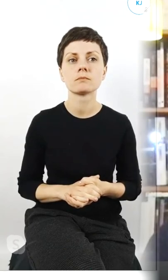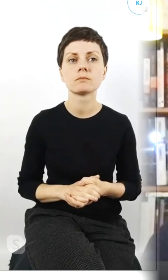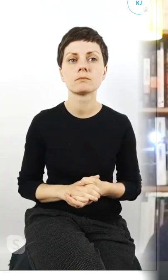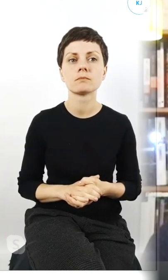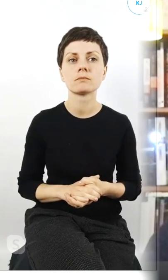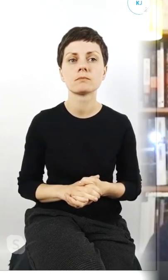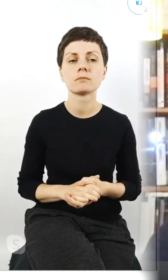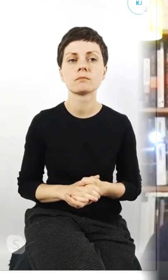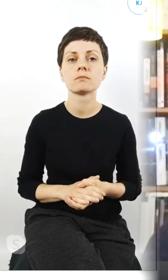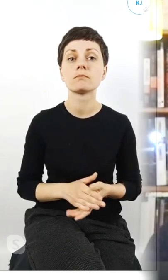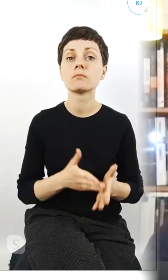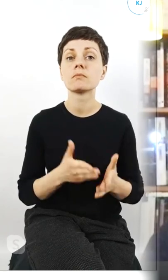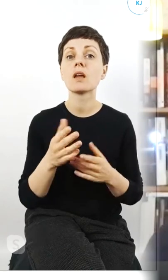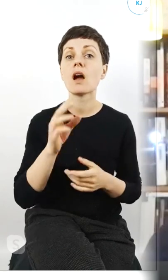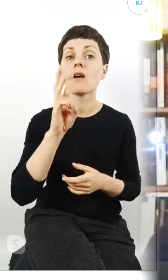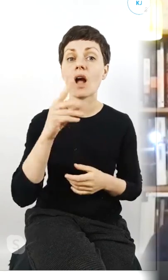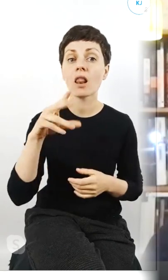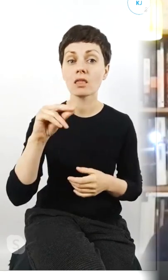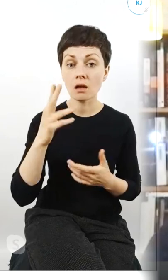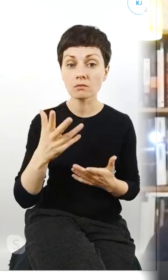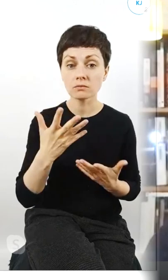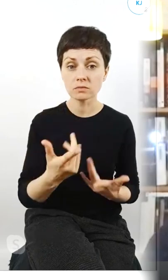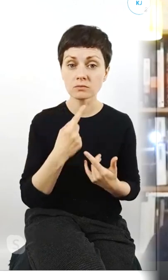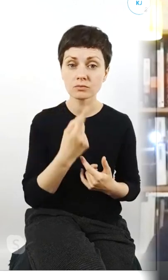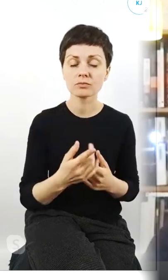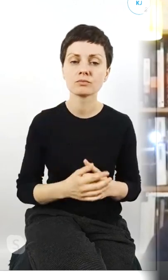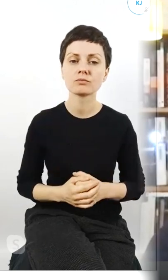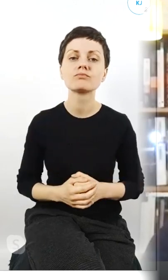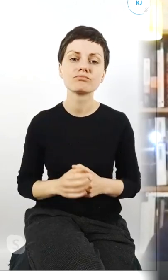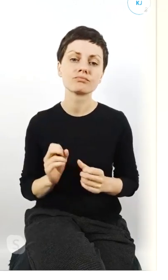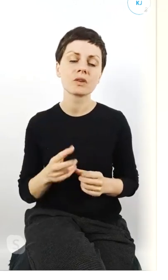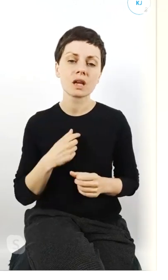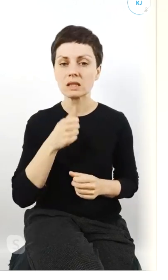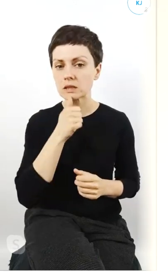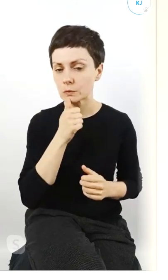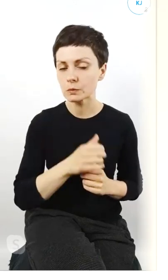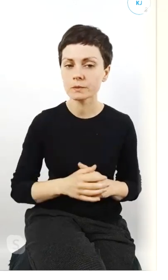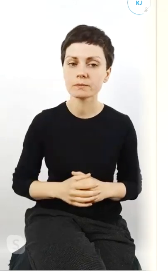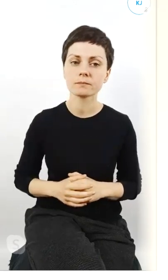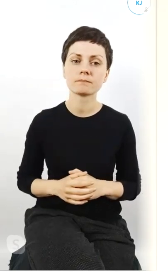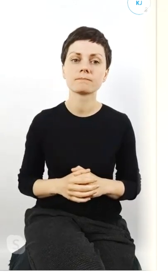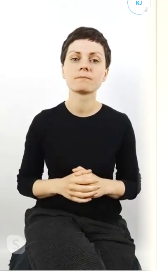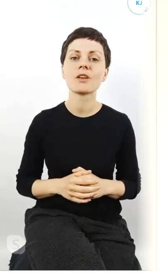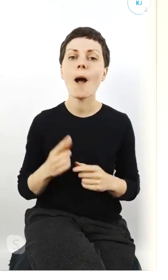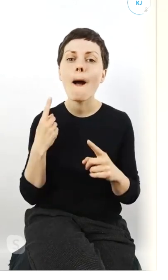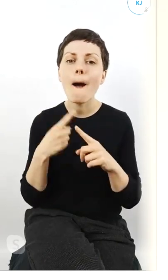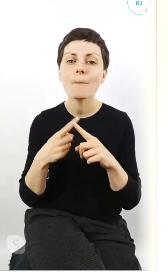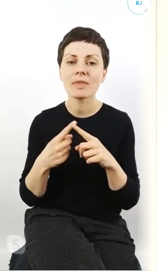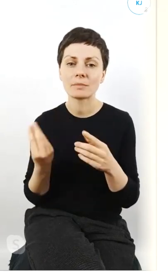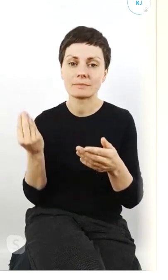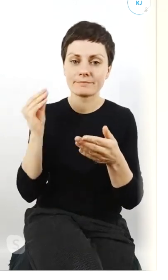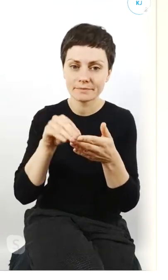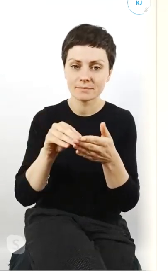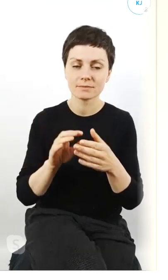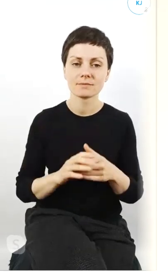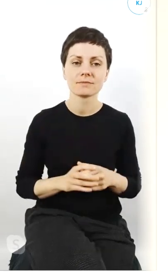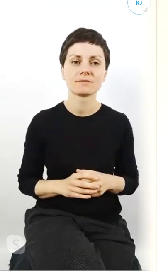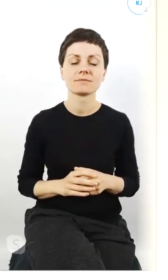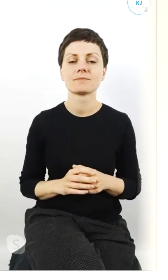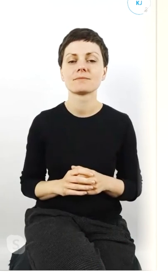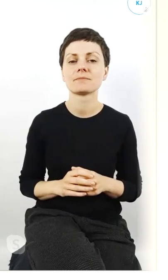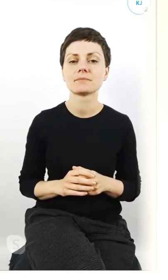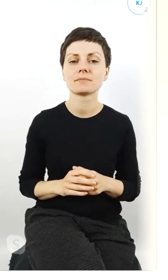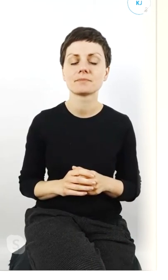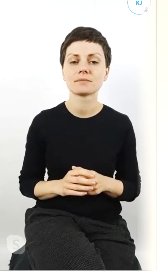Waldek ty tak to ja może spróbuję odrobinę optymizmu tutaj włać w tę